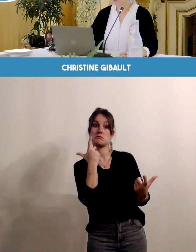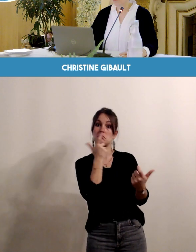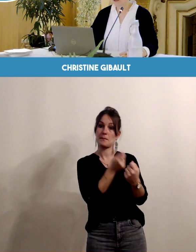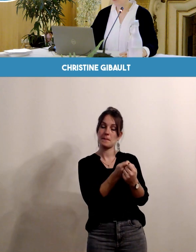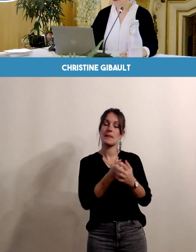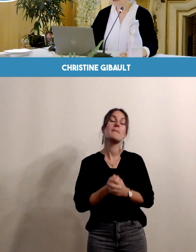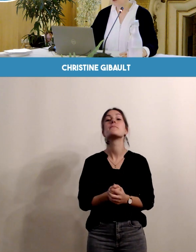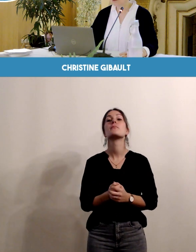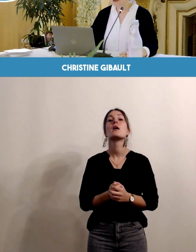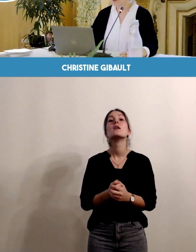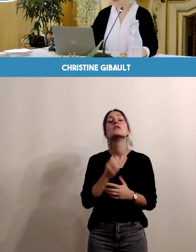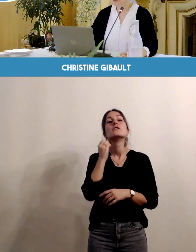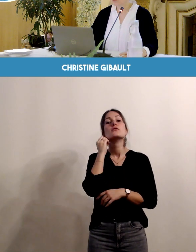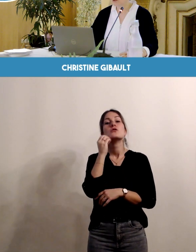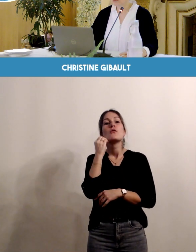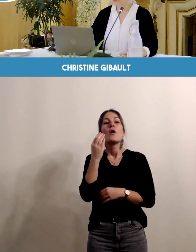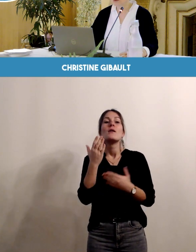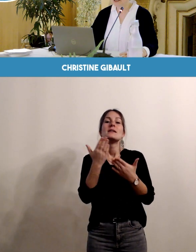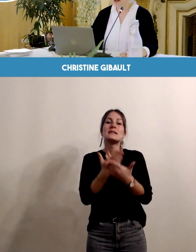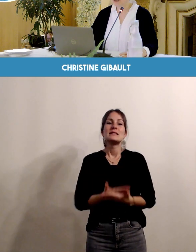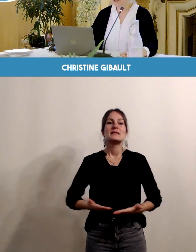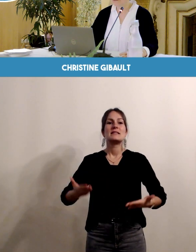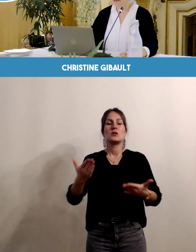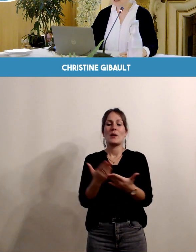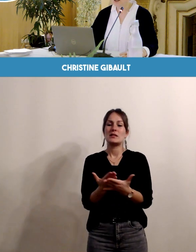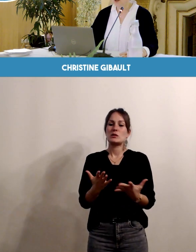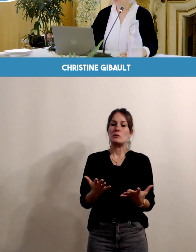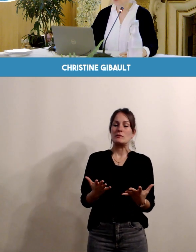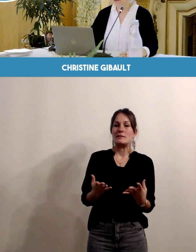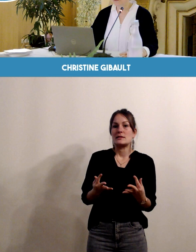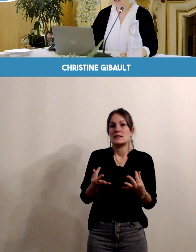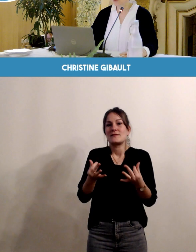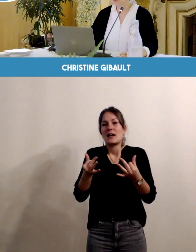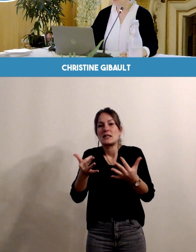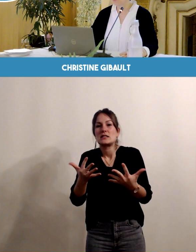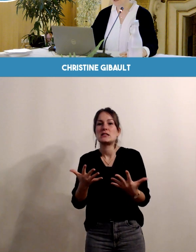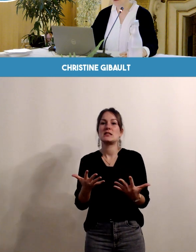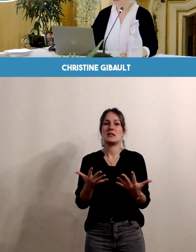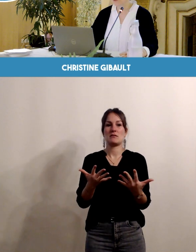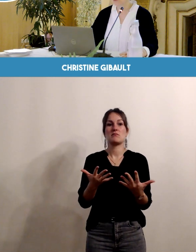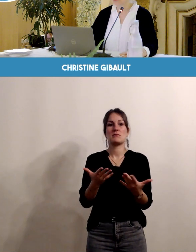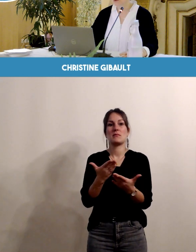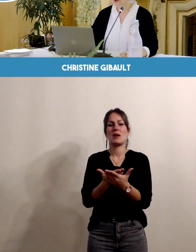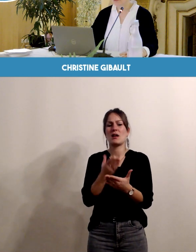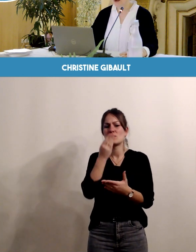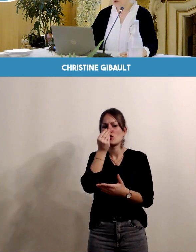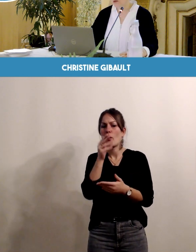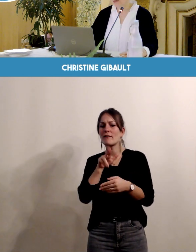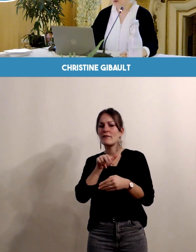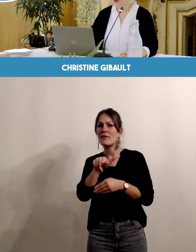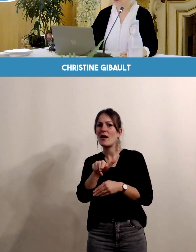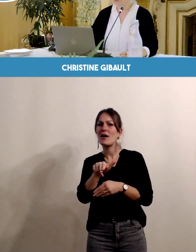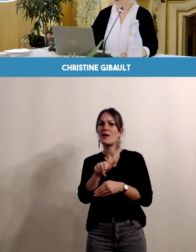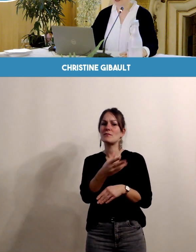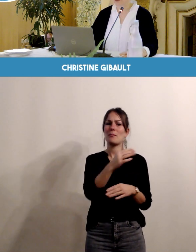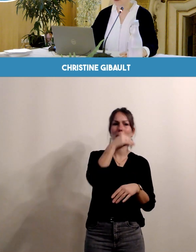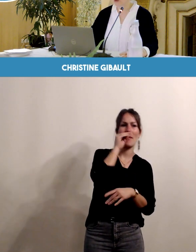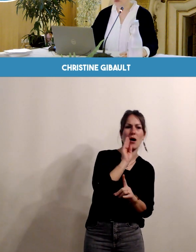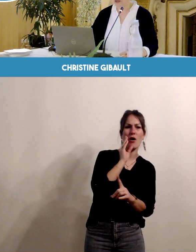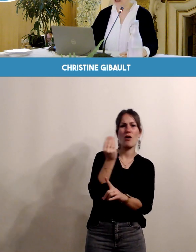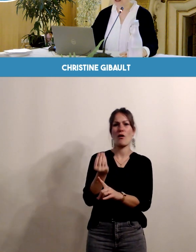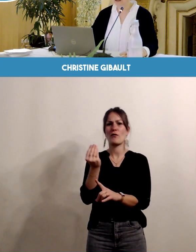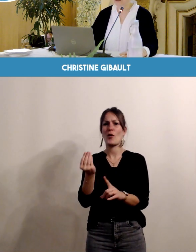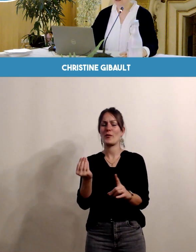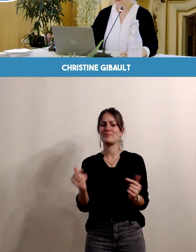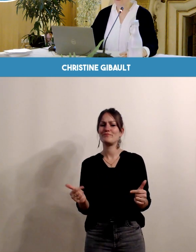On accompagne plus particulièrement les situations de vulnérabilité pour prévenir les troubles de la relation parent-enfant qui pourraient